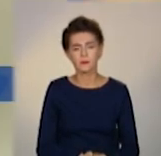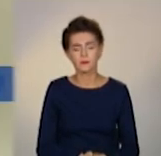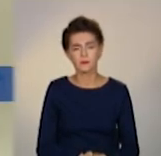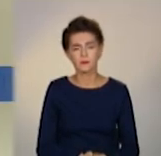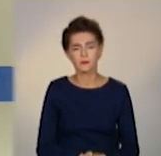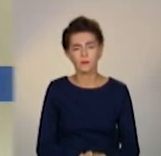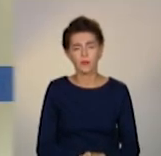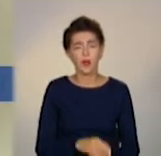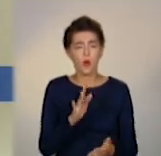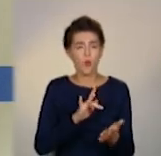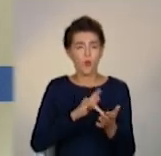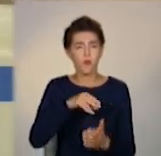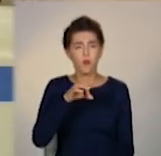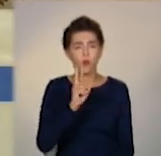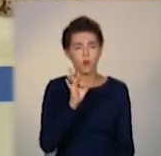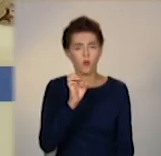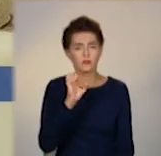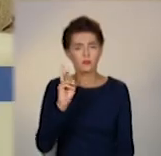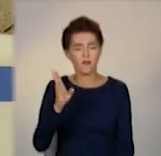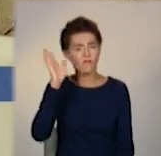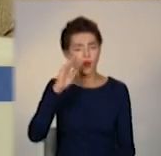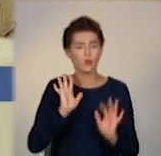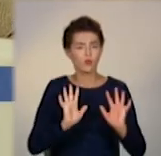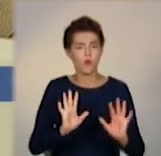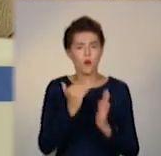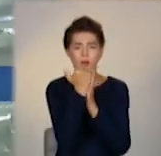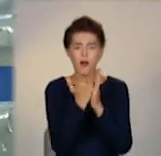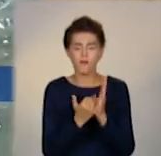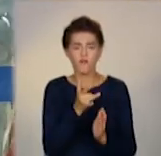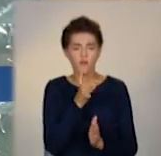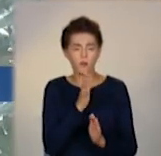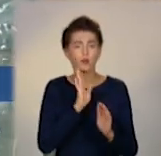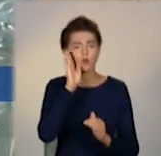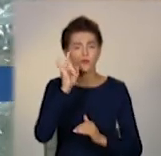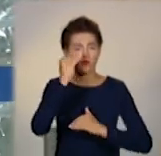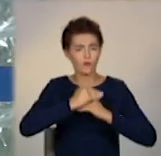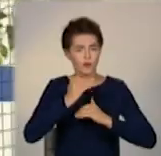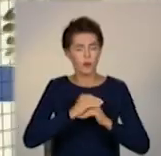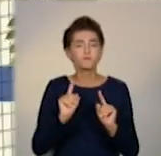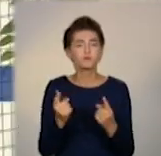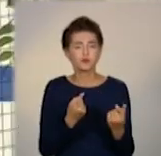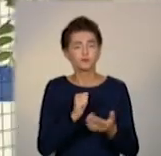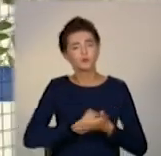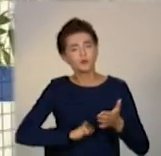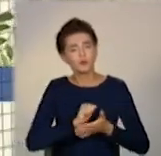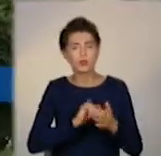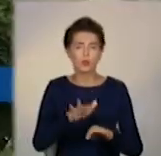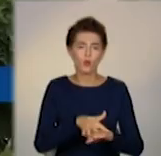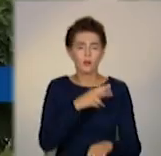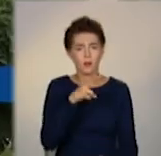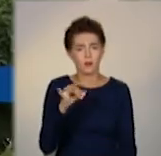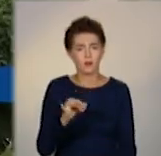В Покровську вода відтепер лише за графіком з ранку та ввечері. Чому та чи надовго?